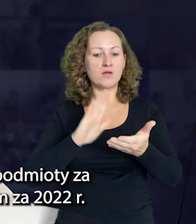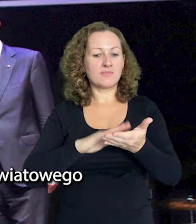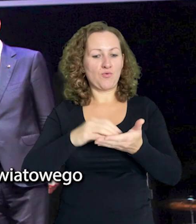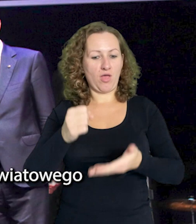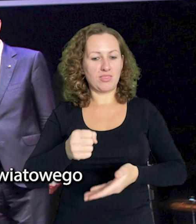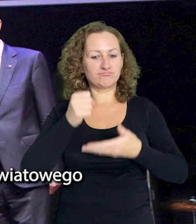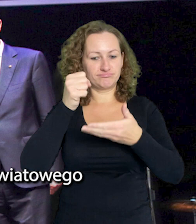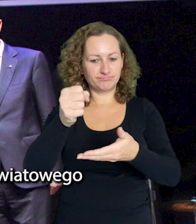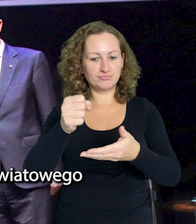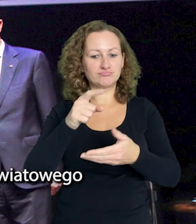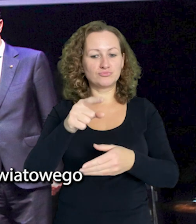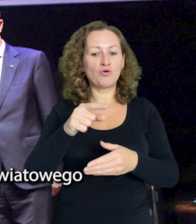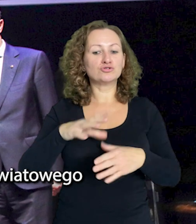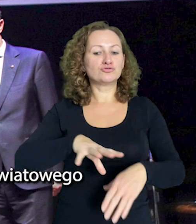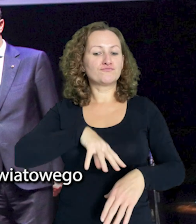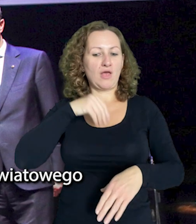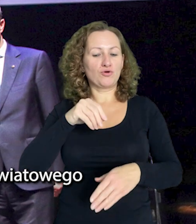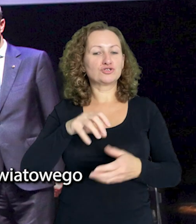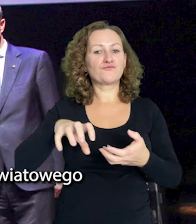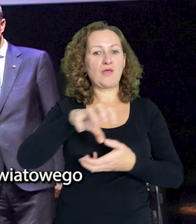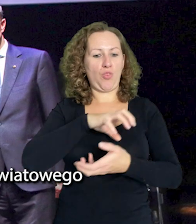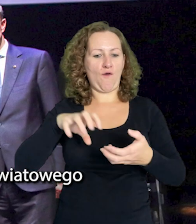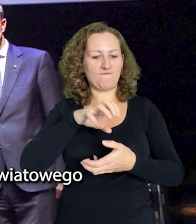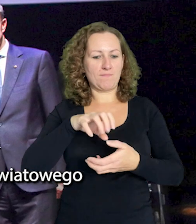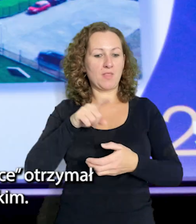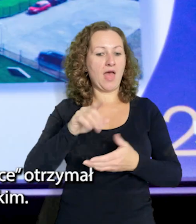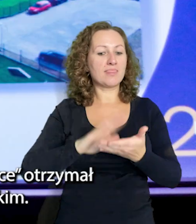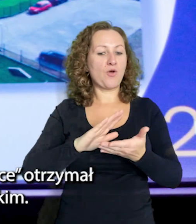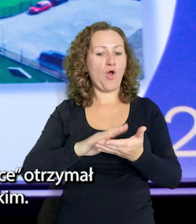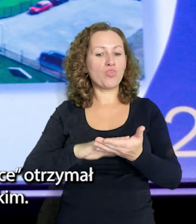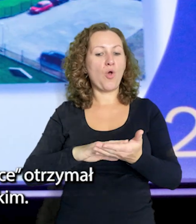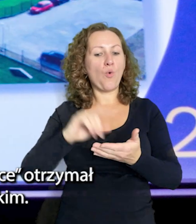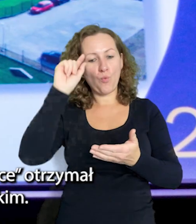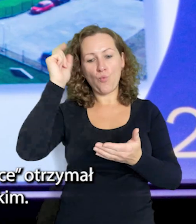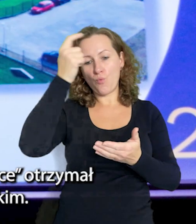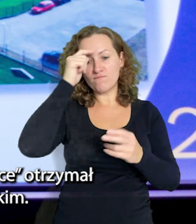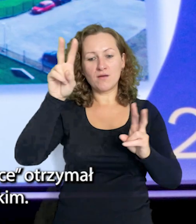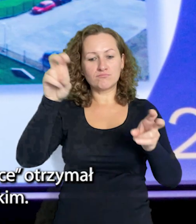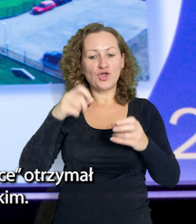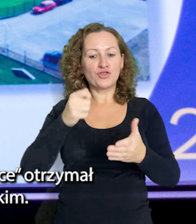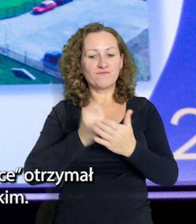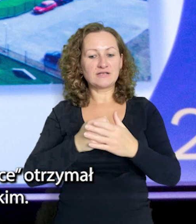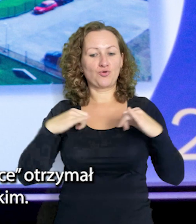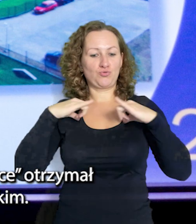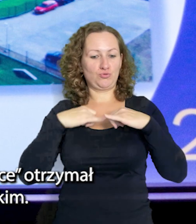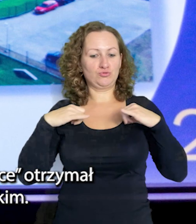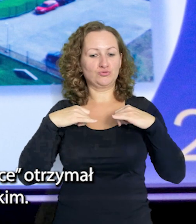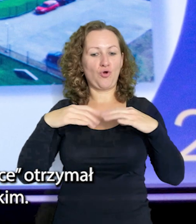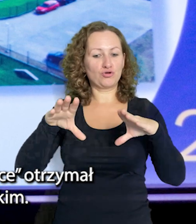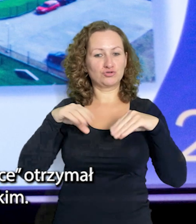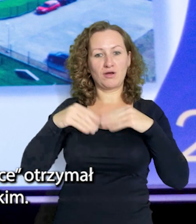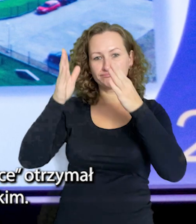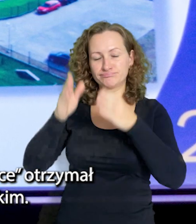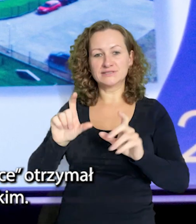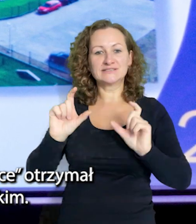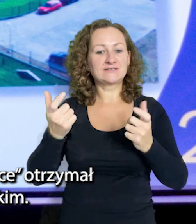rok. Wyróżnienia wręczył podczas regionalnych obchodów Światowego Dnia Turystyki. Nagrodę główną w kategorii Zielone inwestycje w turystyce otrzymał kompleks